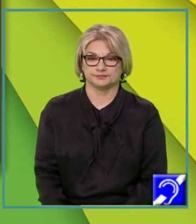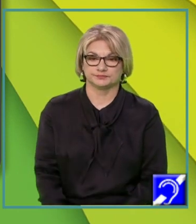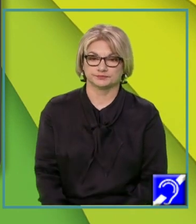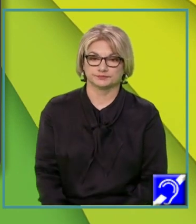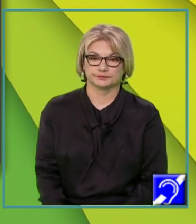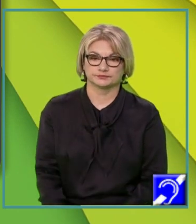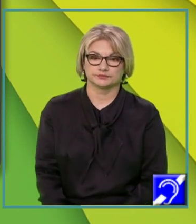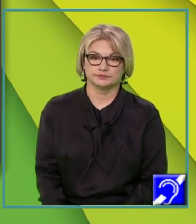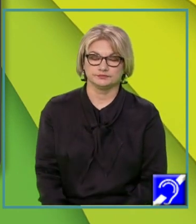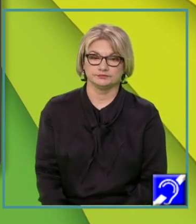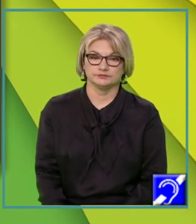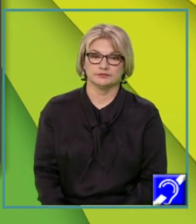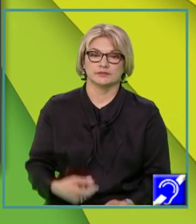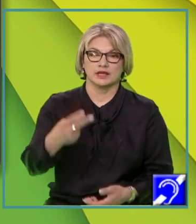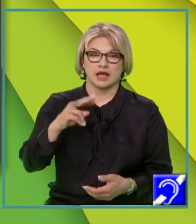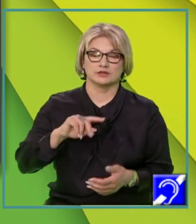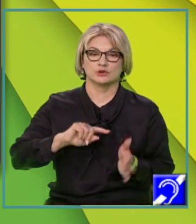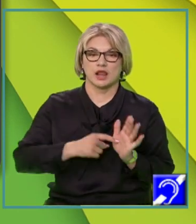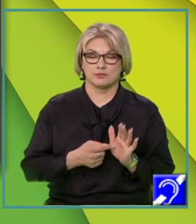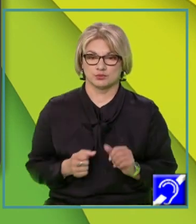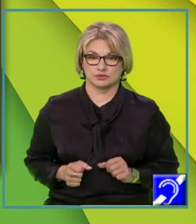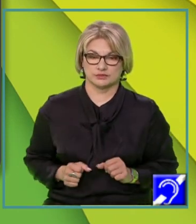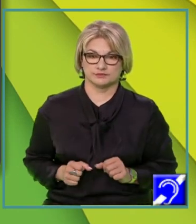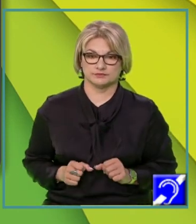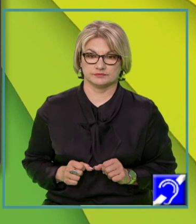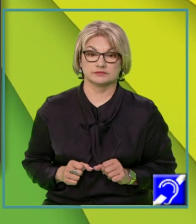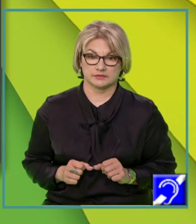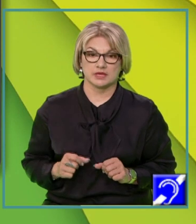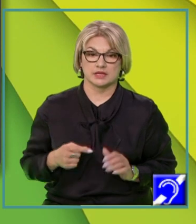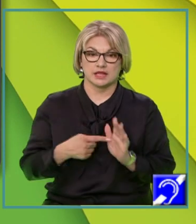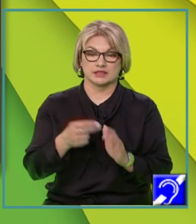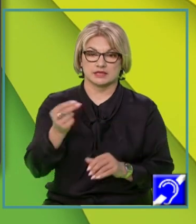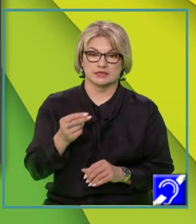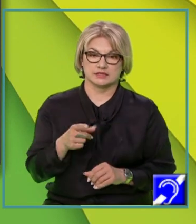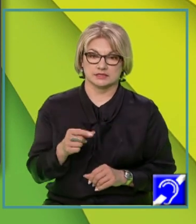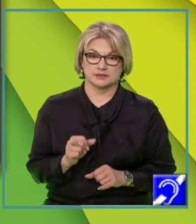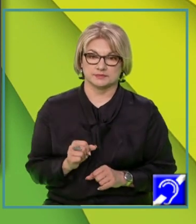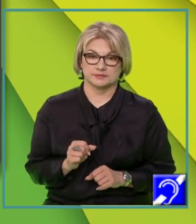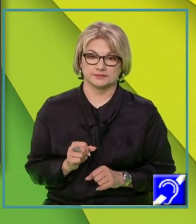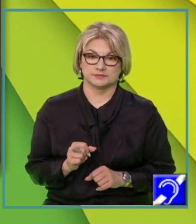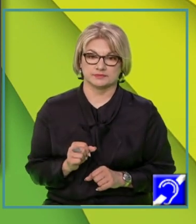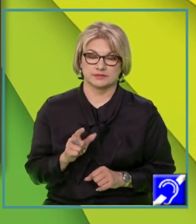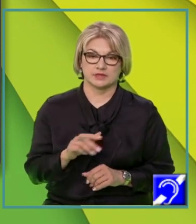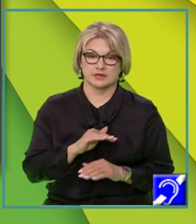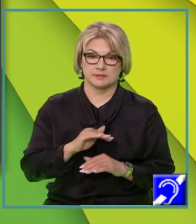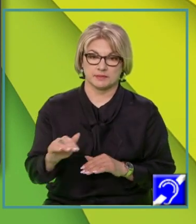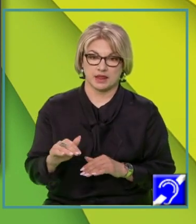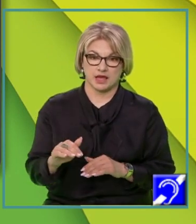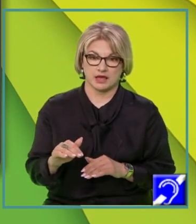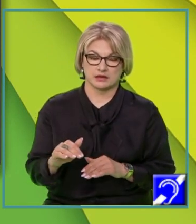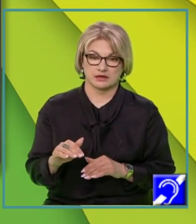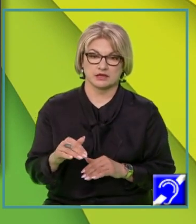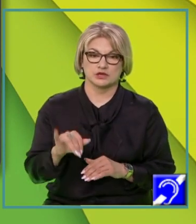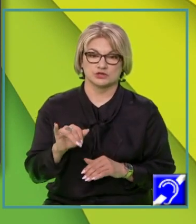Al doilea punct, bineînțeles, îl reprezentăm în plan și